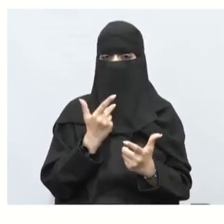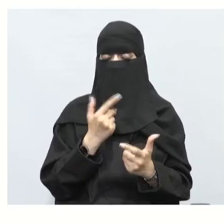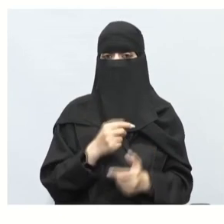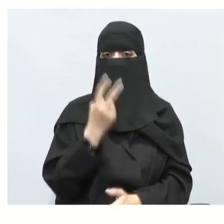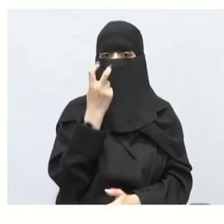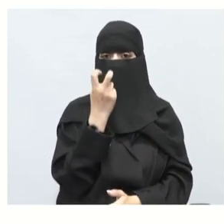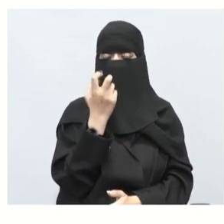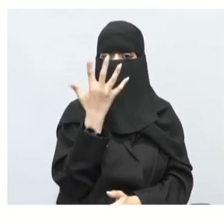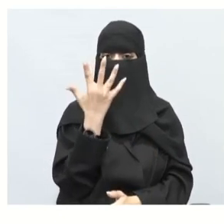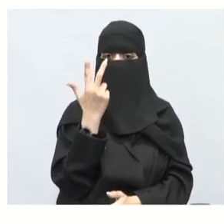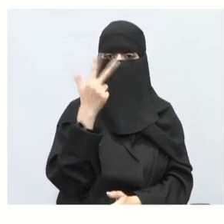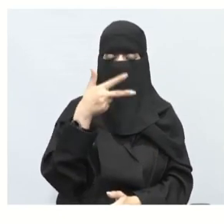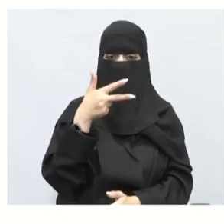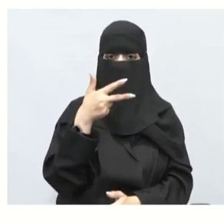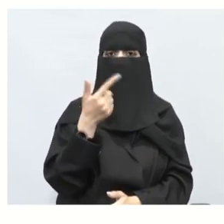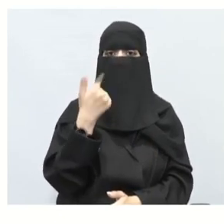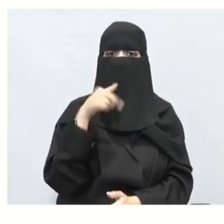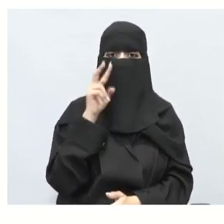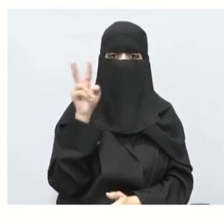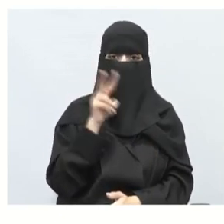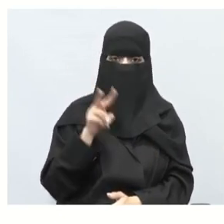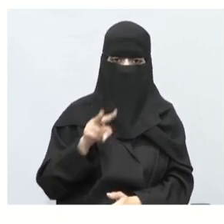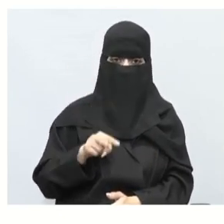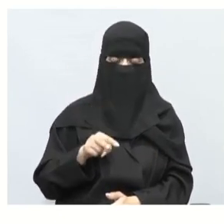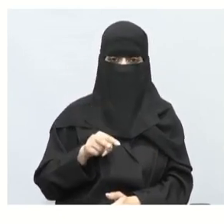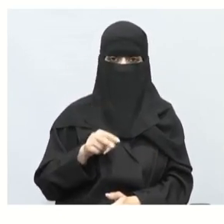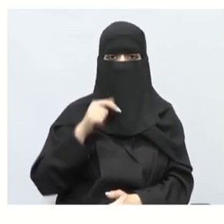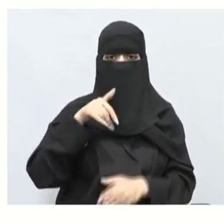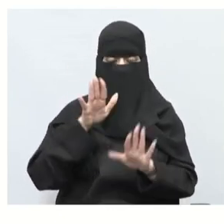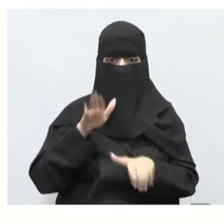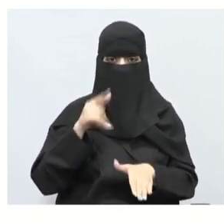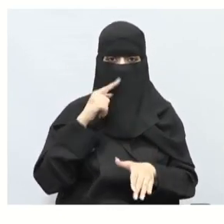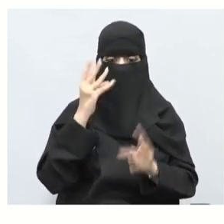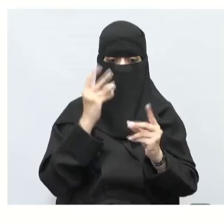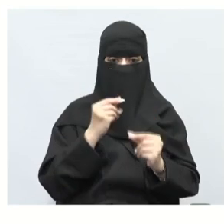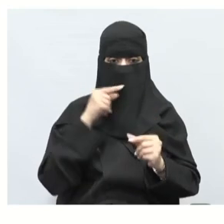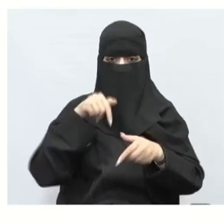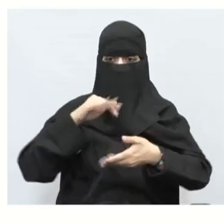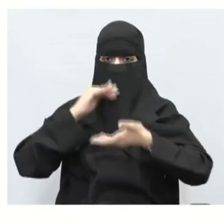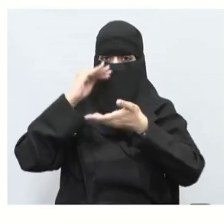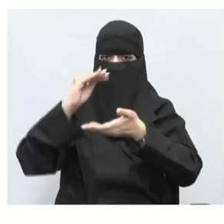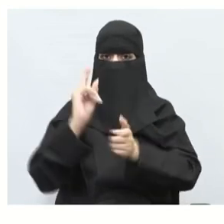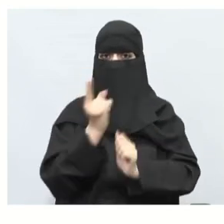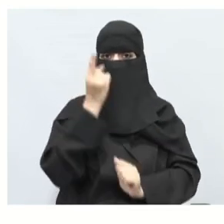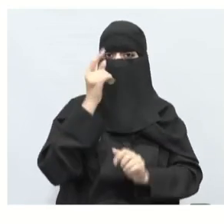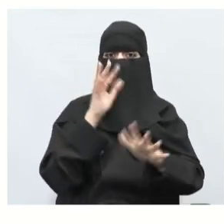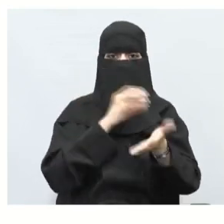وخمسة وثمانون وأنا أقرأ بداية أقرأ وجدتنا تكلفة القفص الواحد